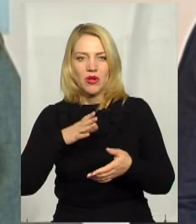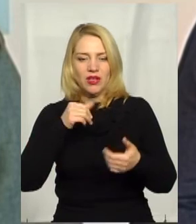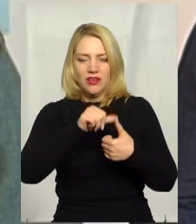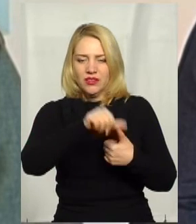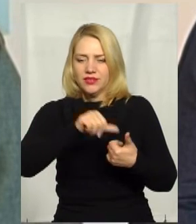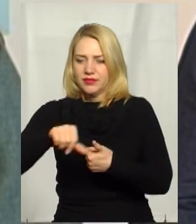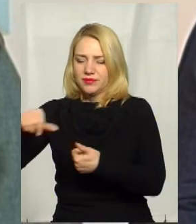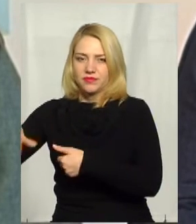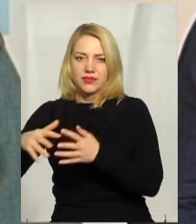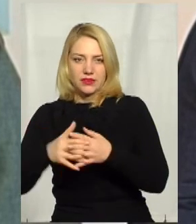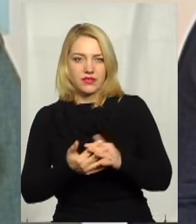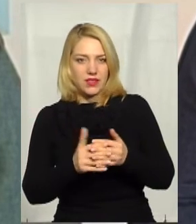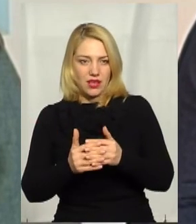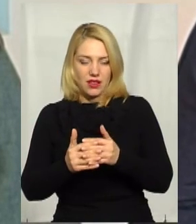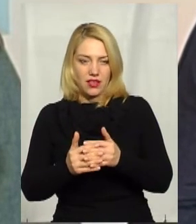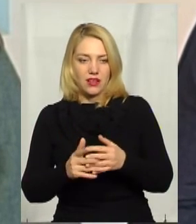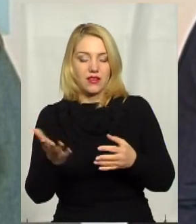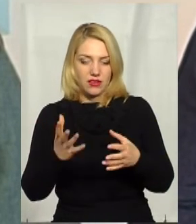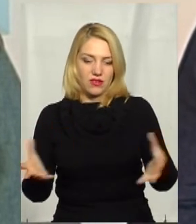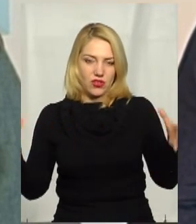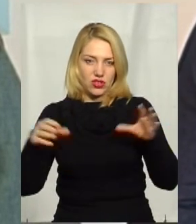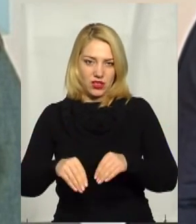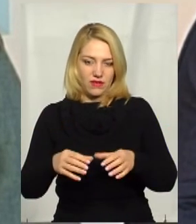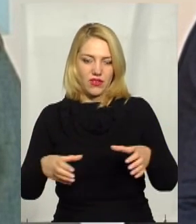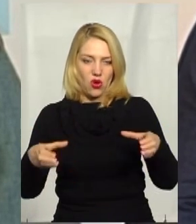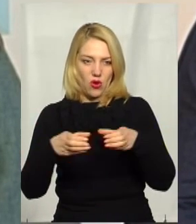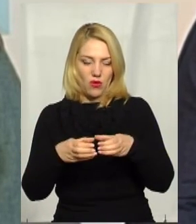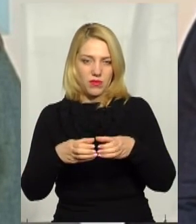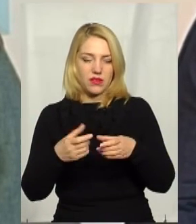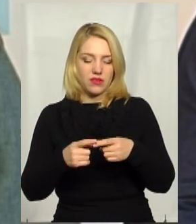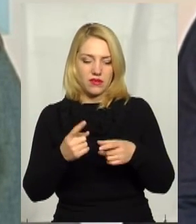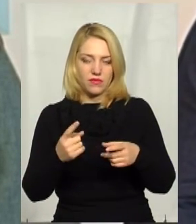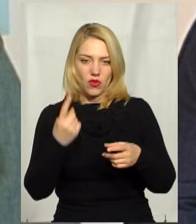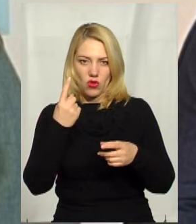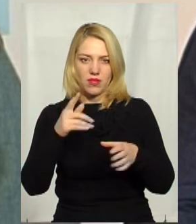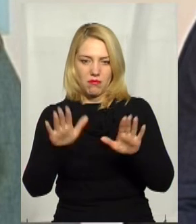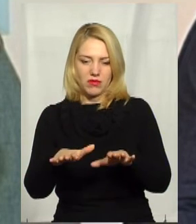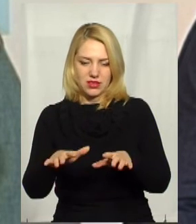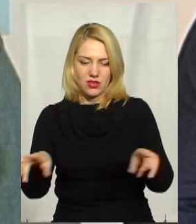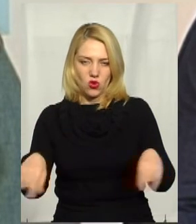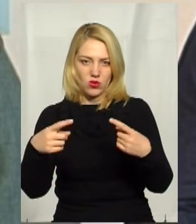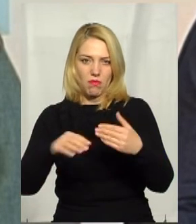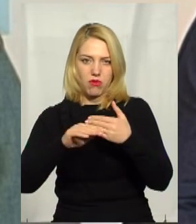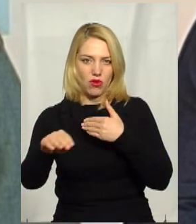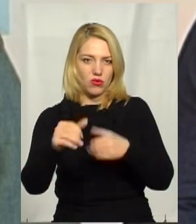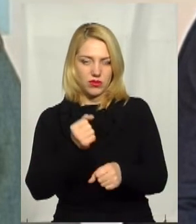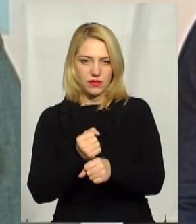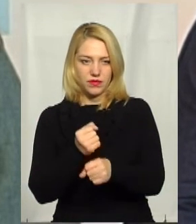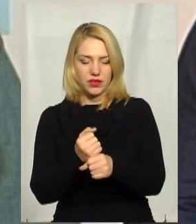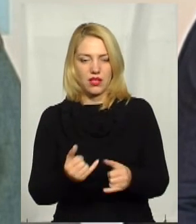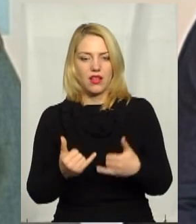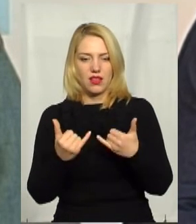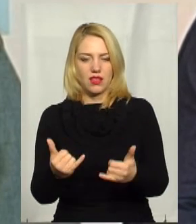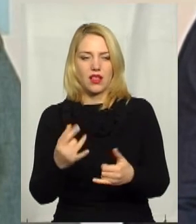які війшли в ці населені пункти, війшли в об'єднану територіальну громаду, звести в одне місце, на організований полігон. Тобто,